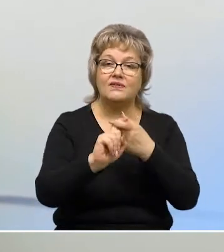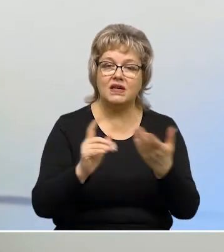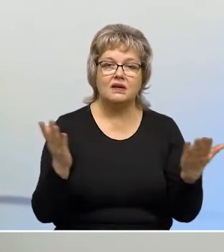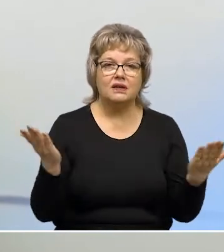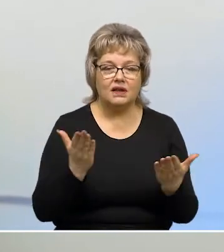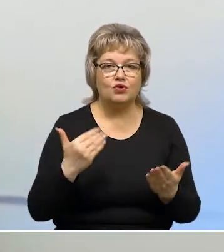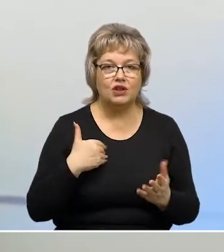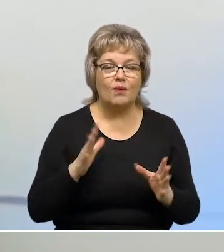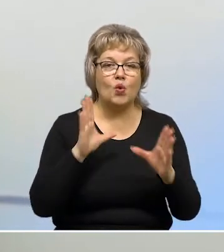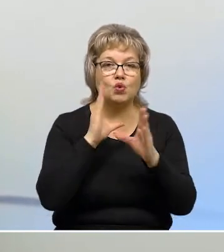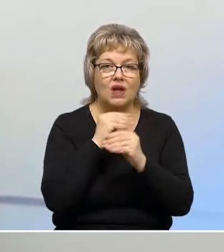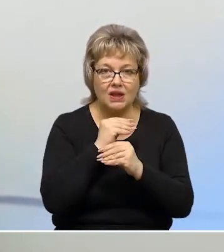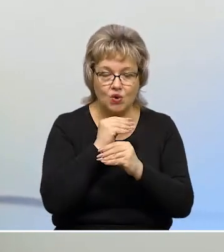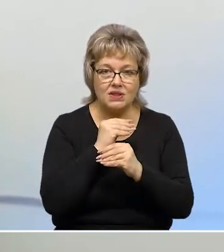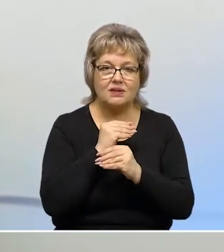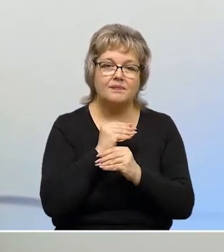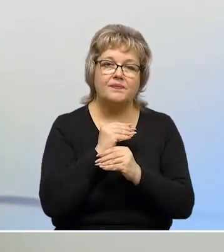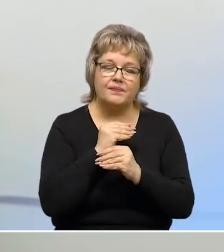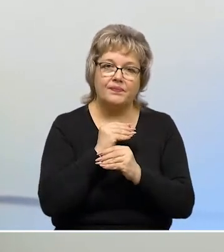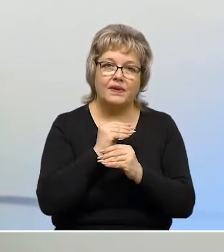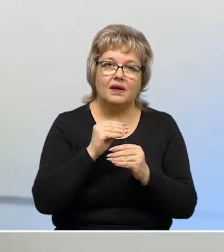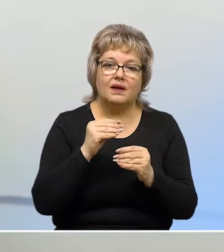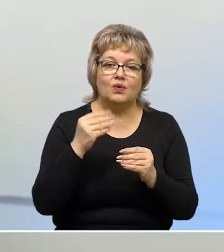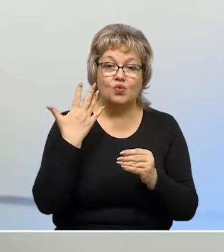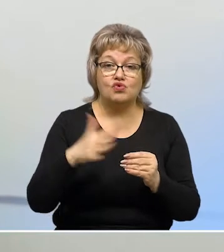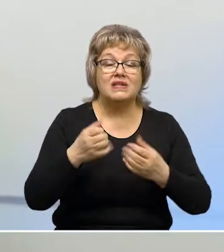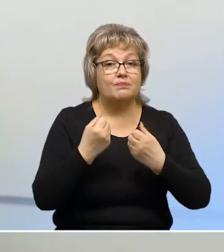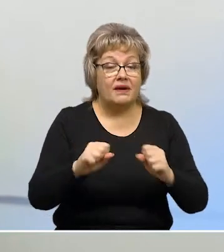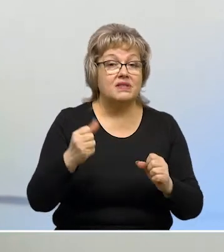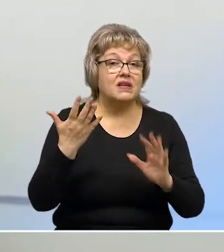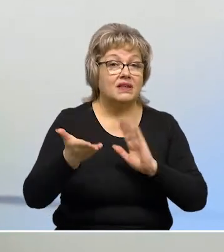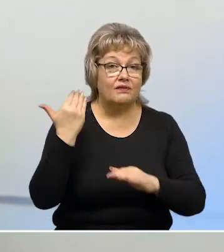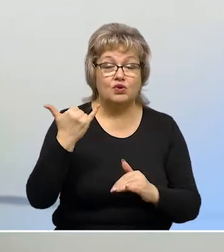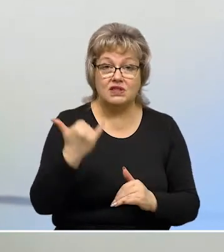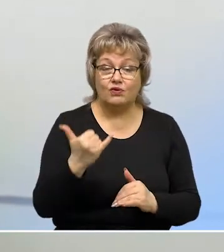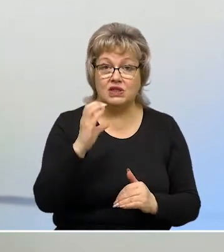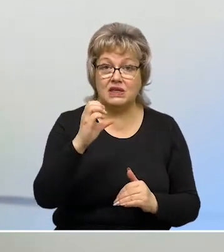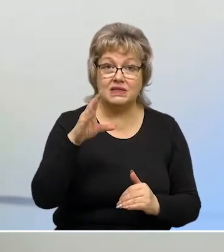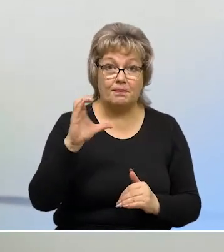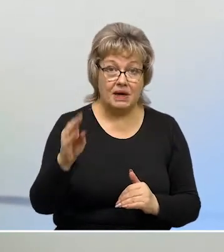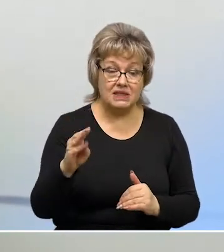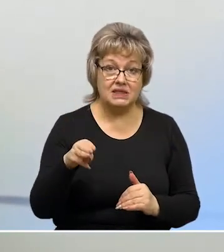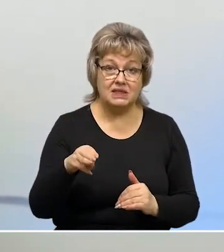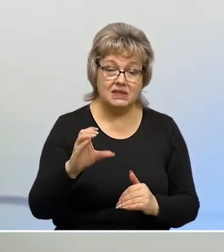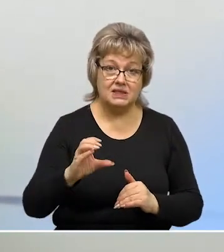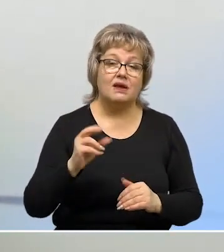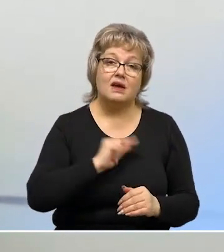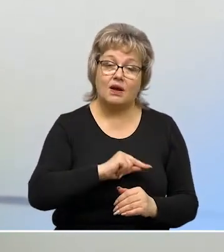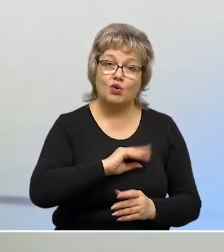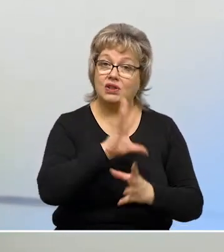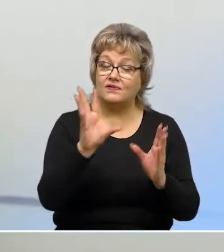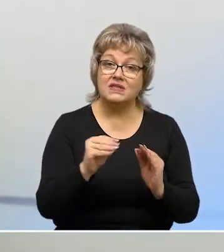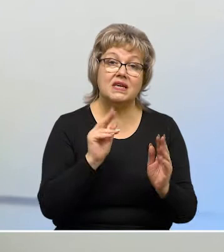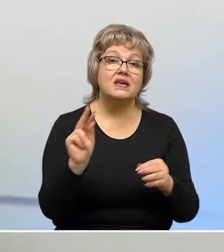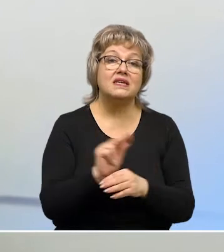связи, которые нам удалось обойти уже достаточно давно. Сегодня смс-центры все работают